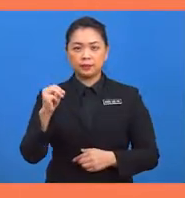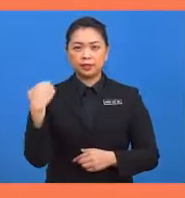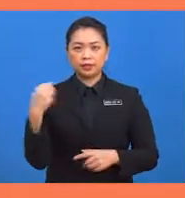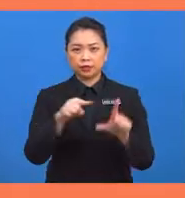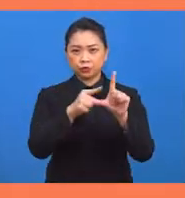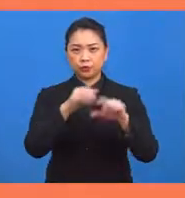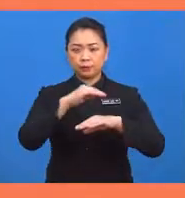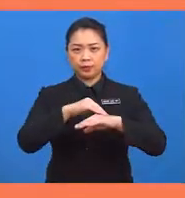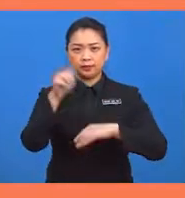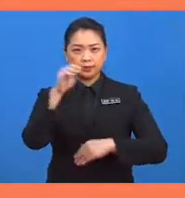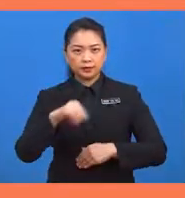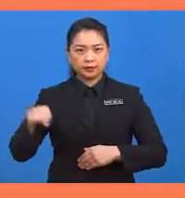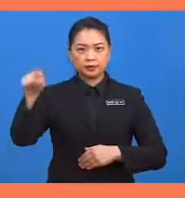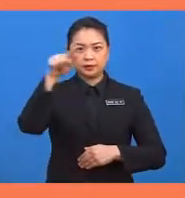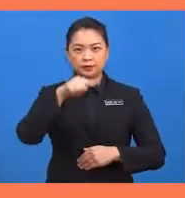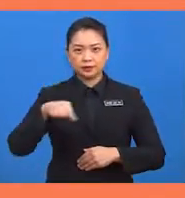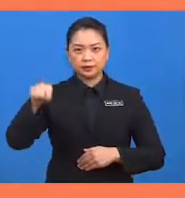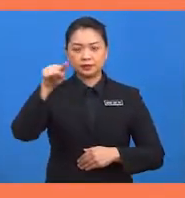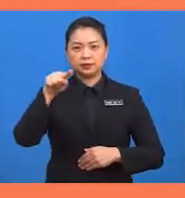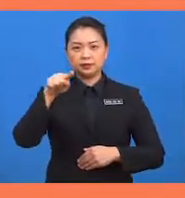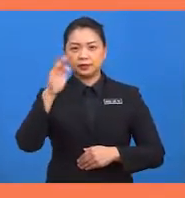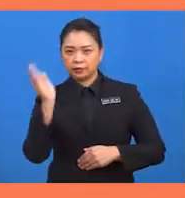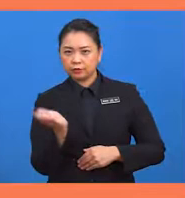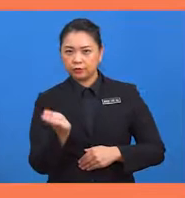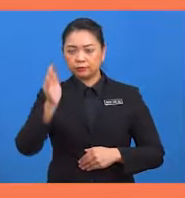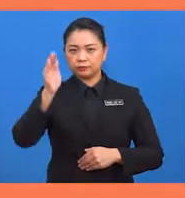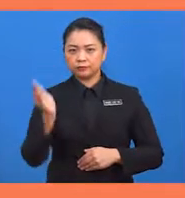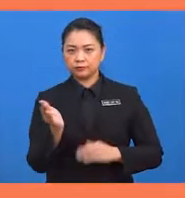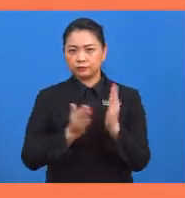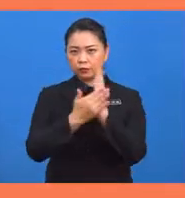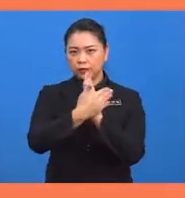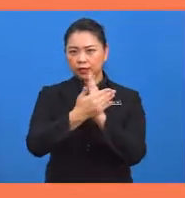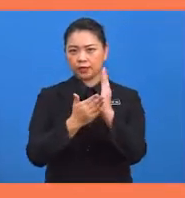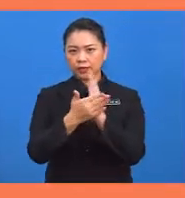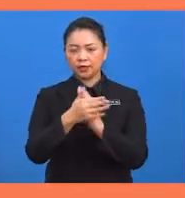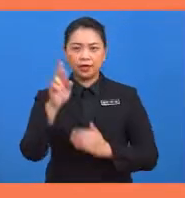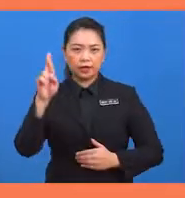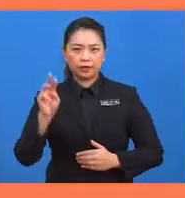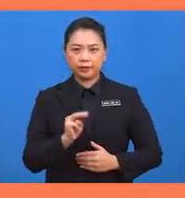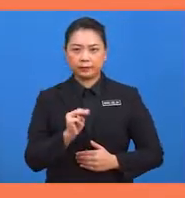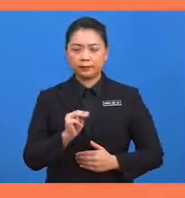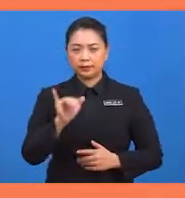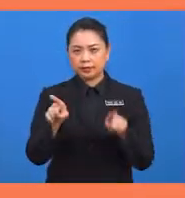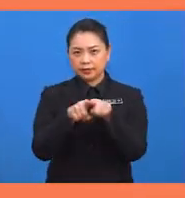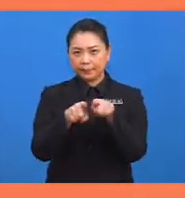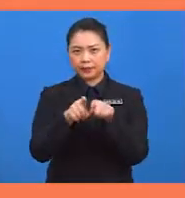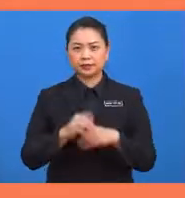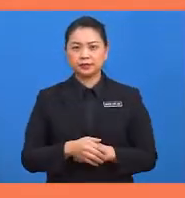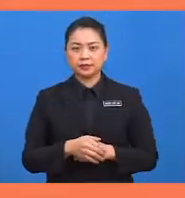sudut pada lilitan bulatan yang dicangkung oleh lengkok RM yang sama.